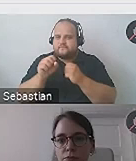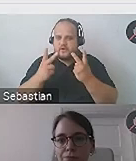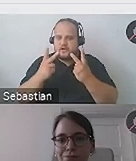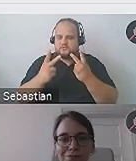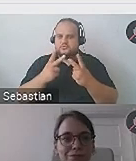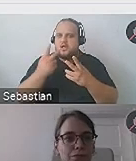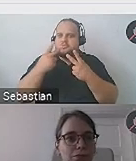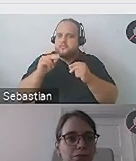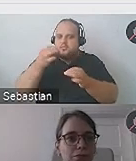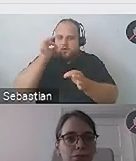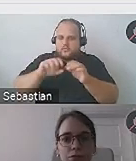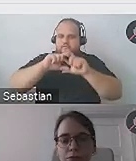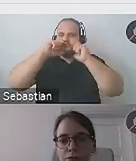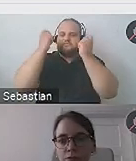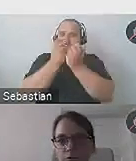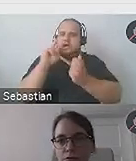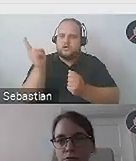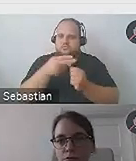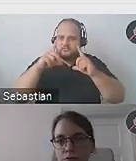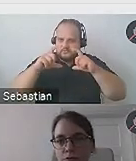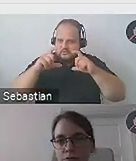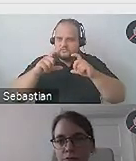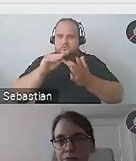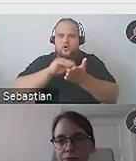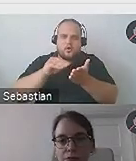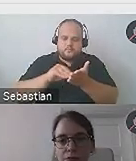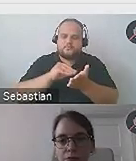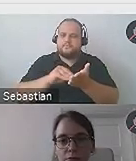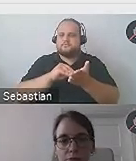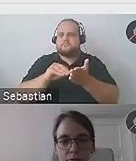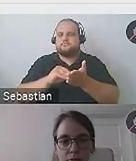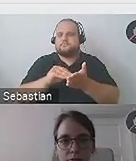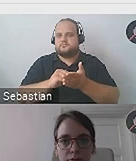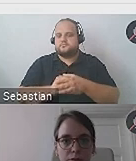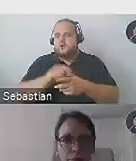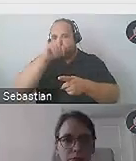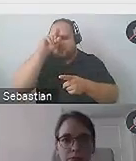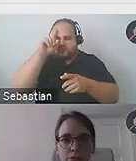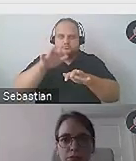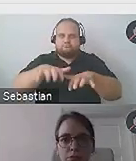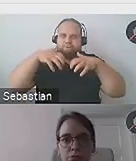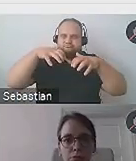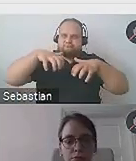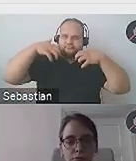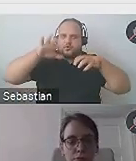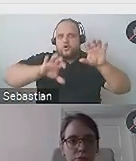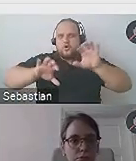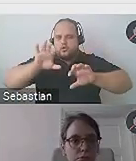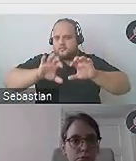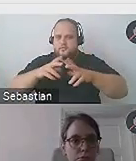nie na siłę opisywać każde zdjęcie i tworzyć opisy w rodzaju, no właśnie, tłum ludzi, jeden tłum ludzi 74.